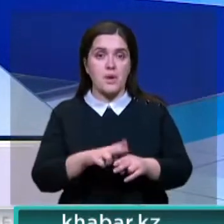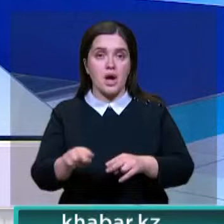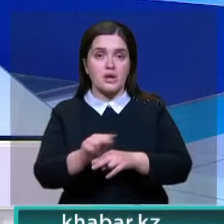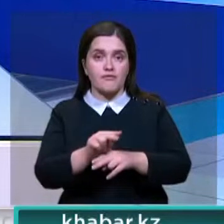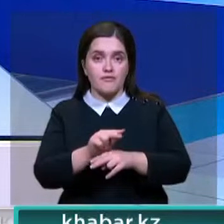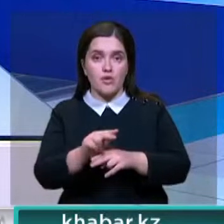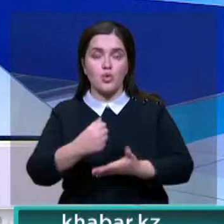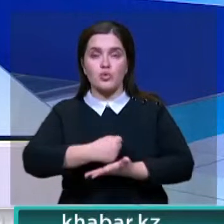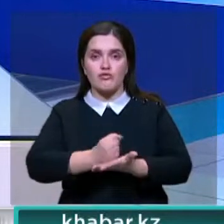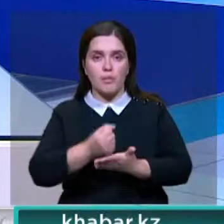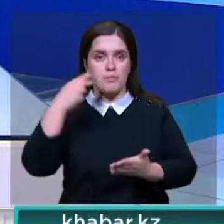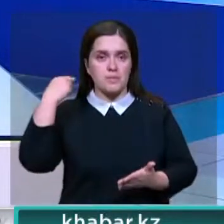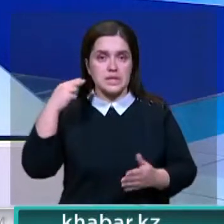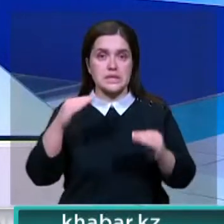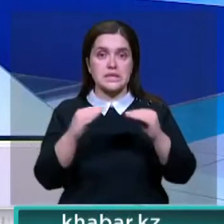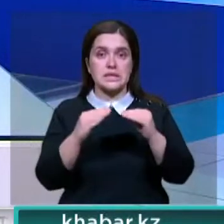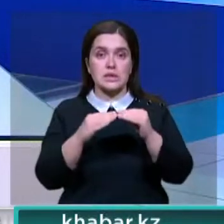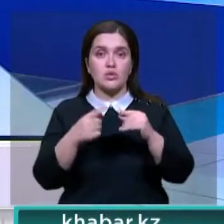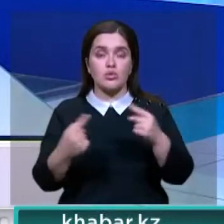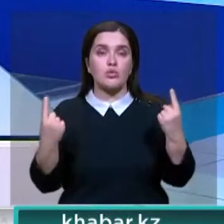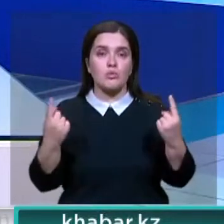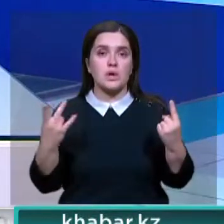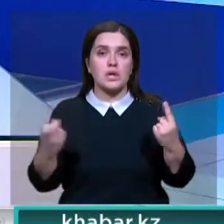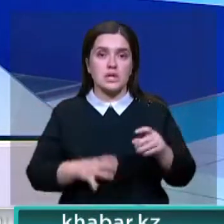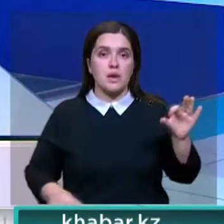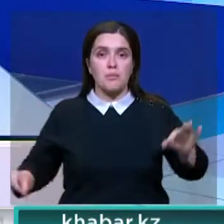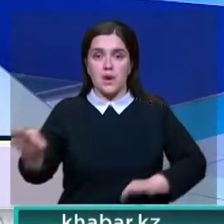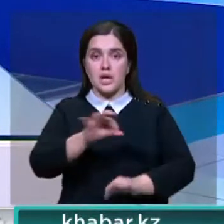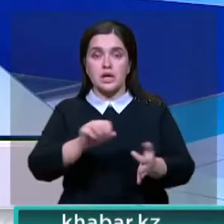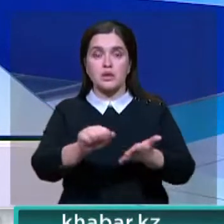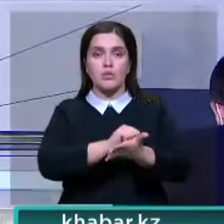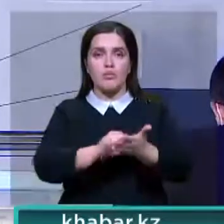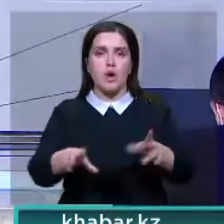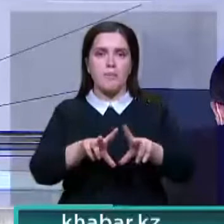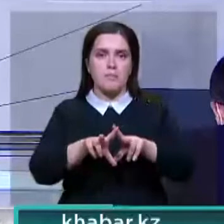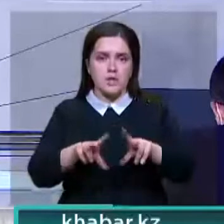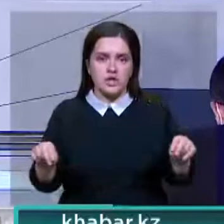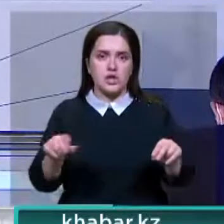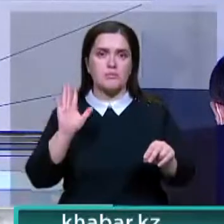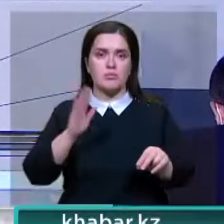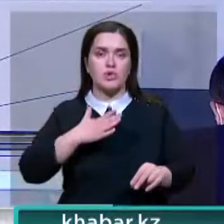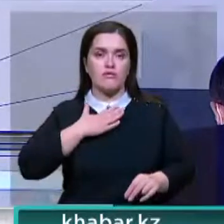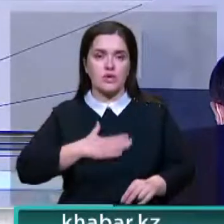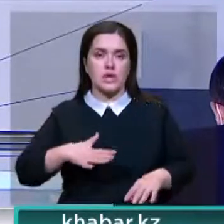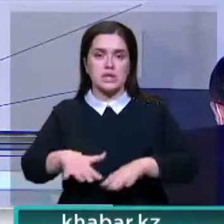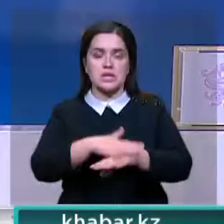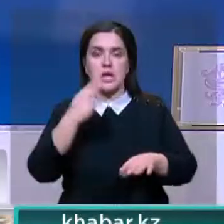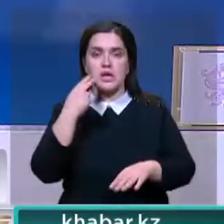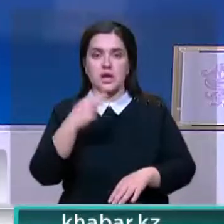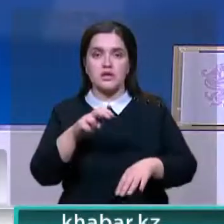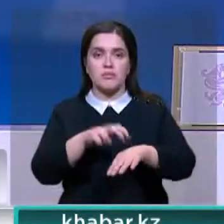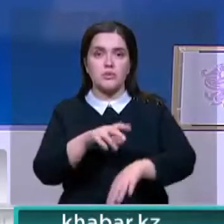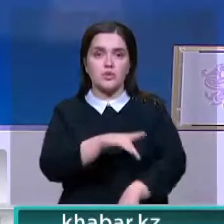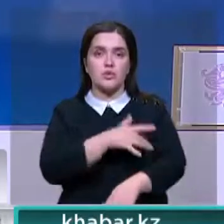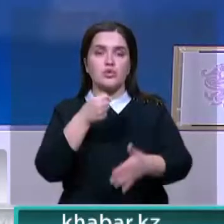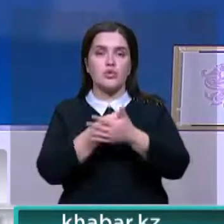медицины утвержден президентом в числе 10 других масштабных нацпроектов. Стратегический документ обещает довести удовлетворенность населения